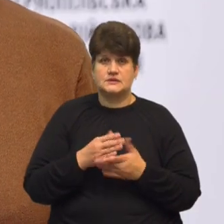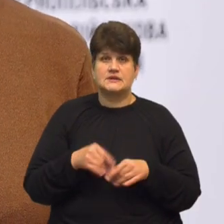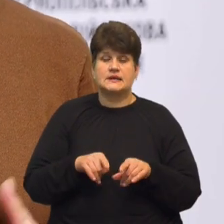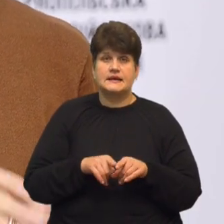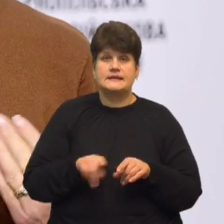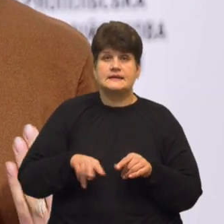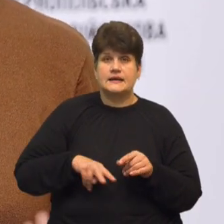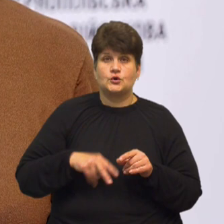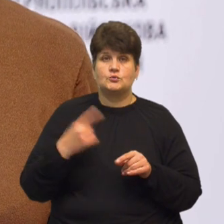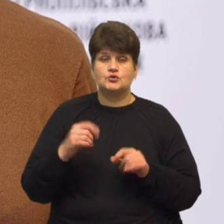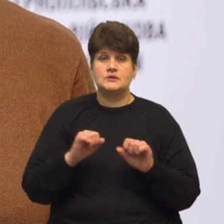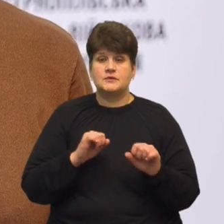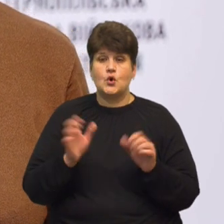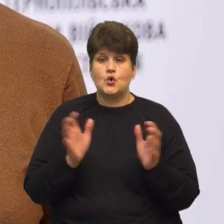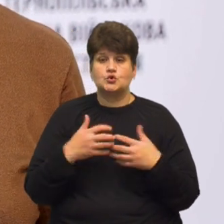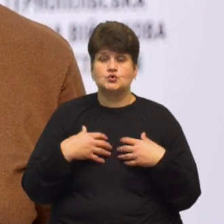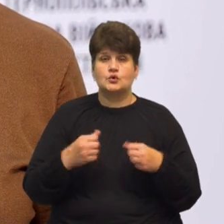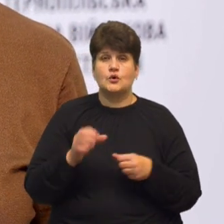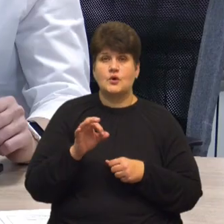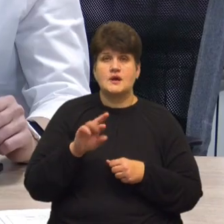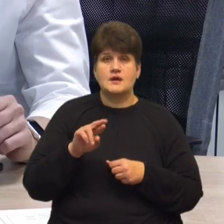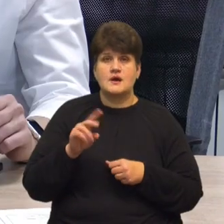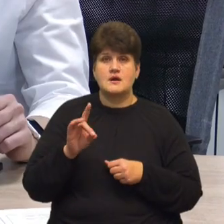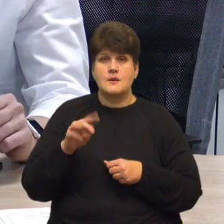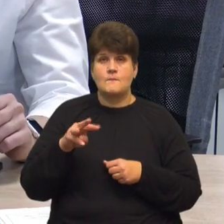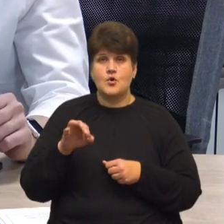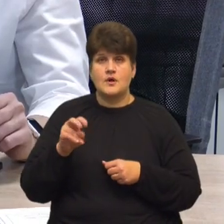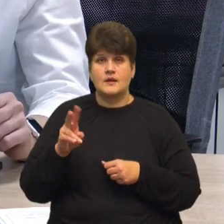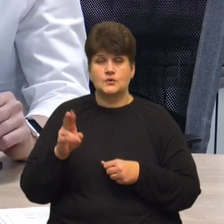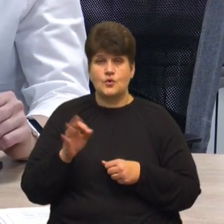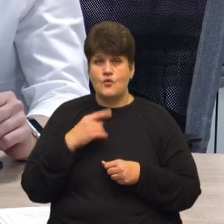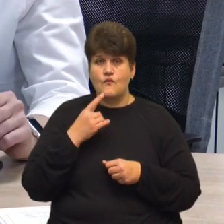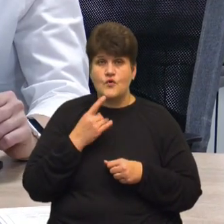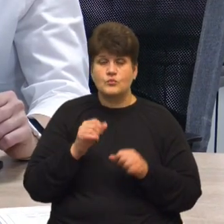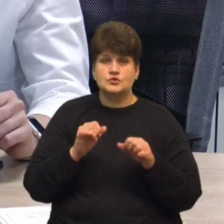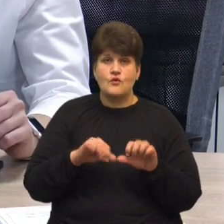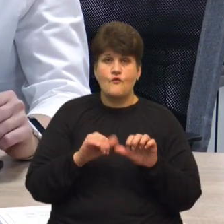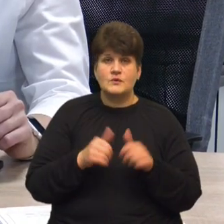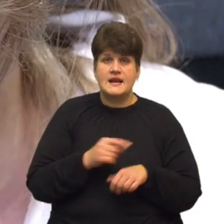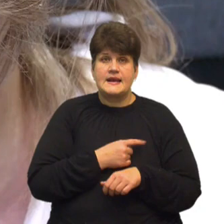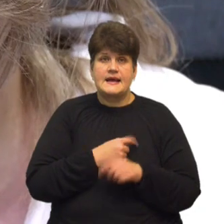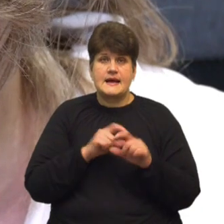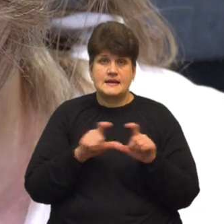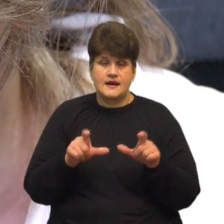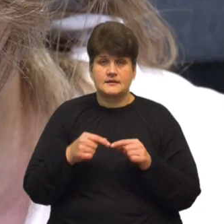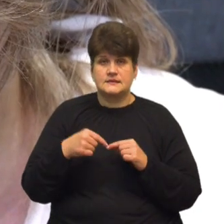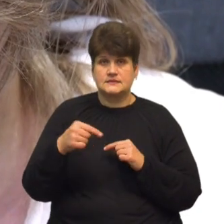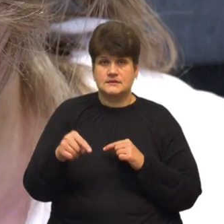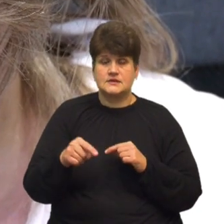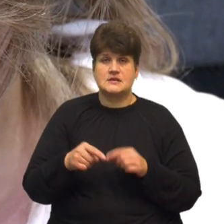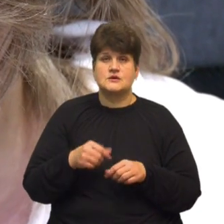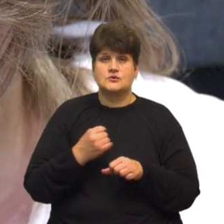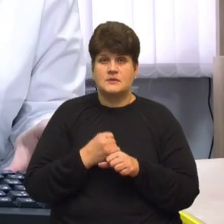обласного департаменту охорони здоров'я Ольга Ярмоленко розповідає, можливість оформити лікарняний дистанційно запроводило Міністерство охорони здоров'я.